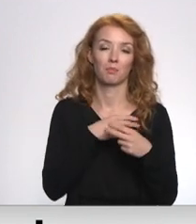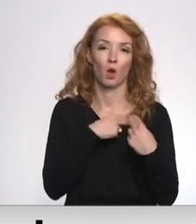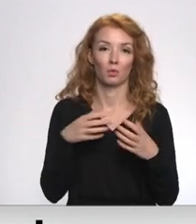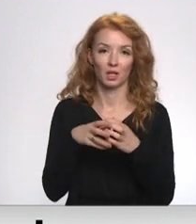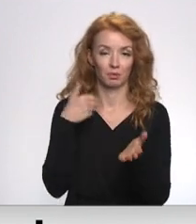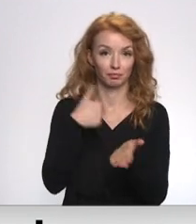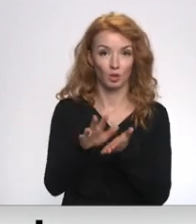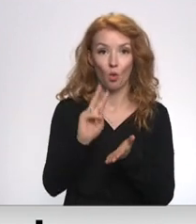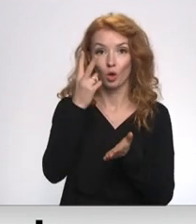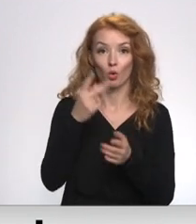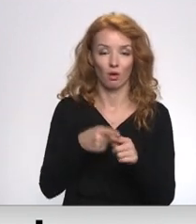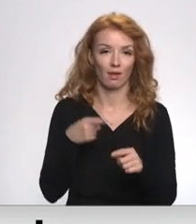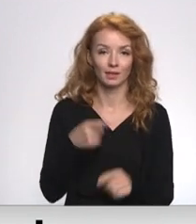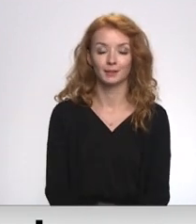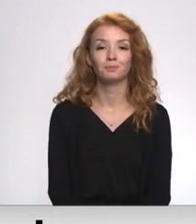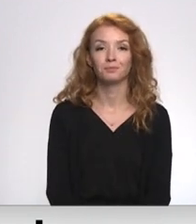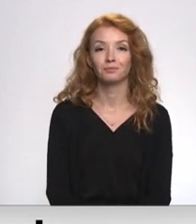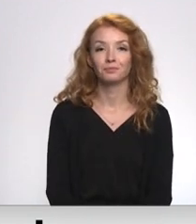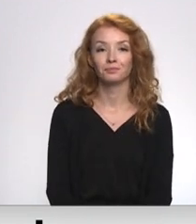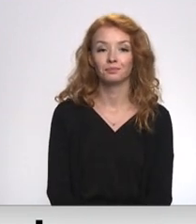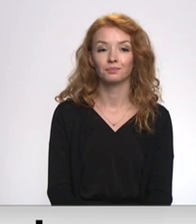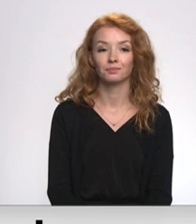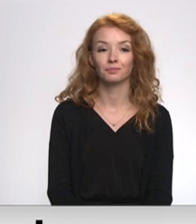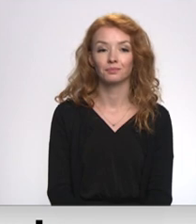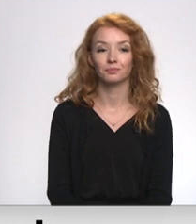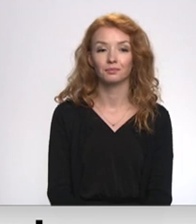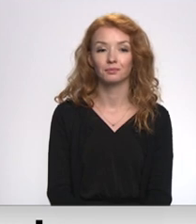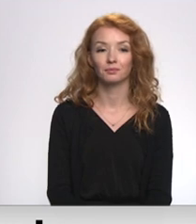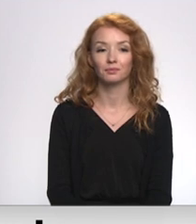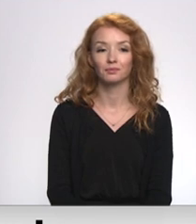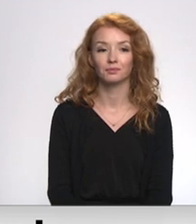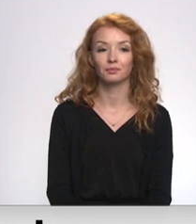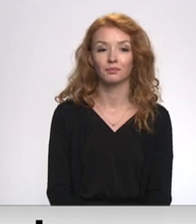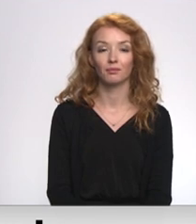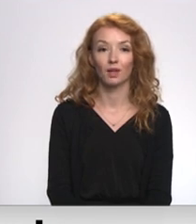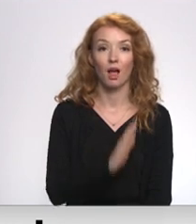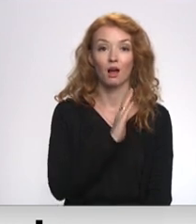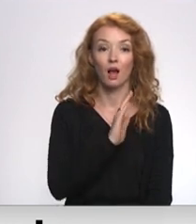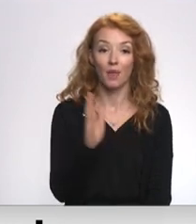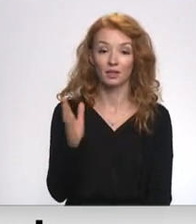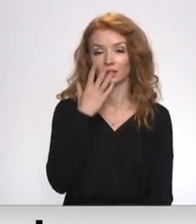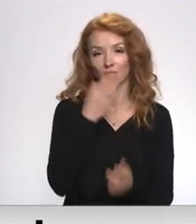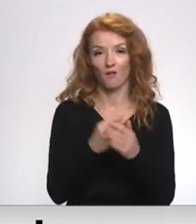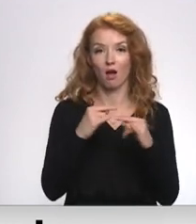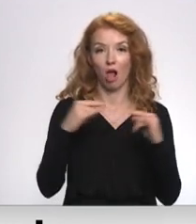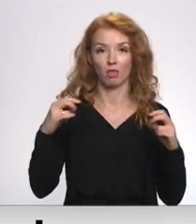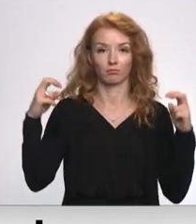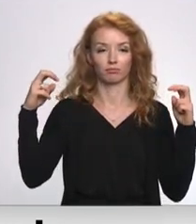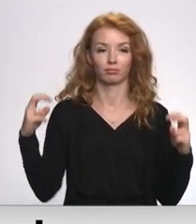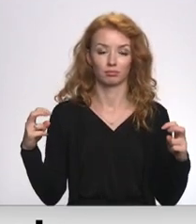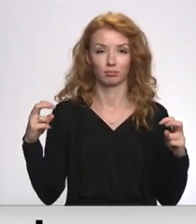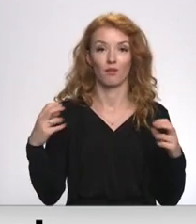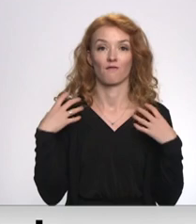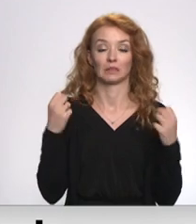dienu pēc kārtas. Plašāk stāst Dāvids Freidempelts. Katrs sava galda galā. Šodien cēdās